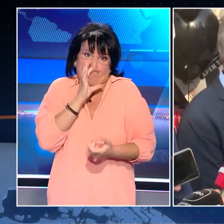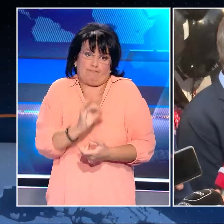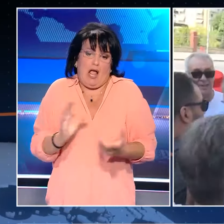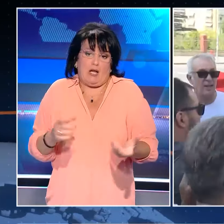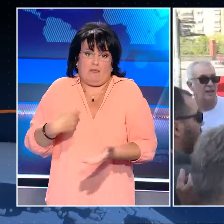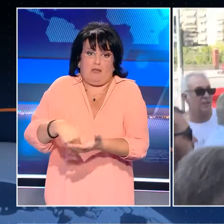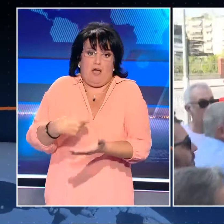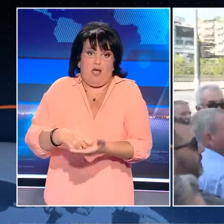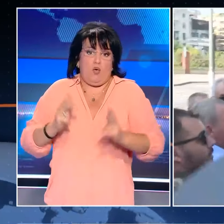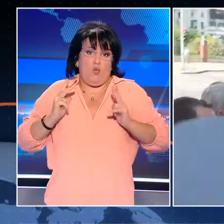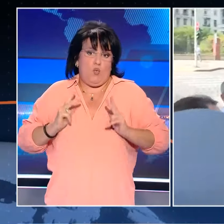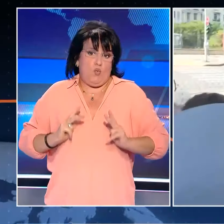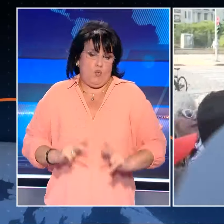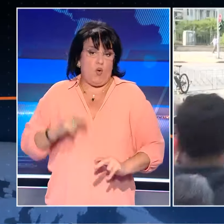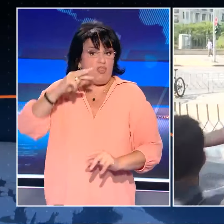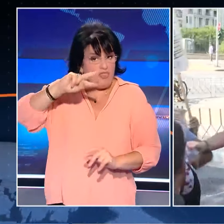απολαυές τους.